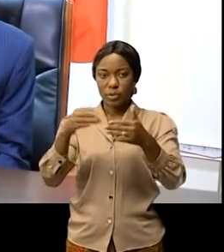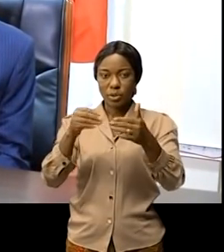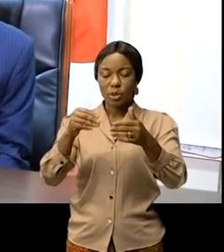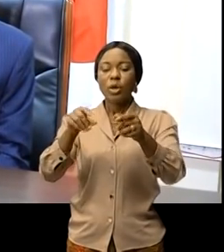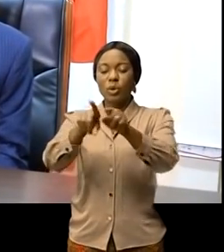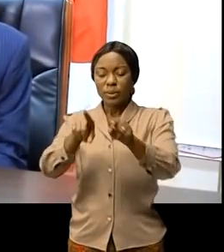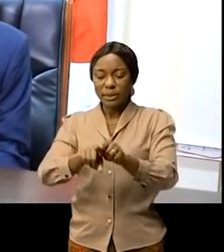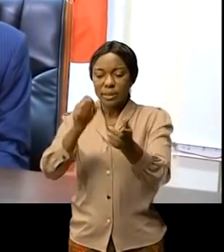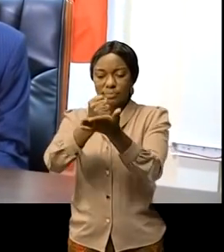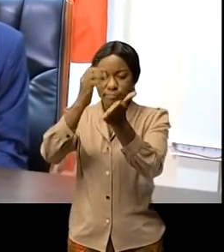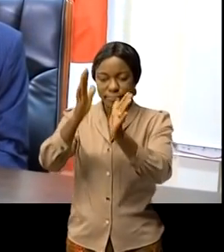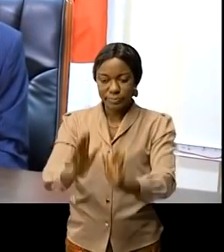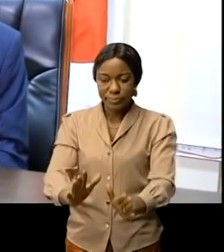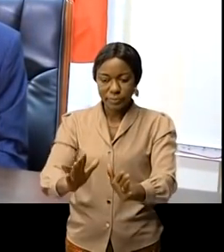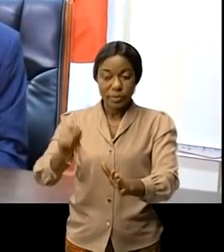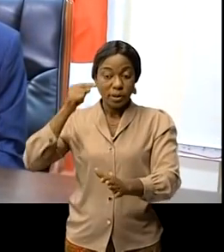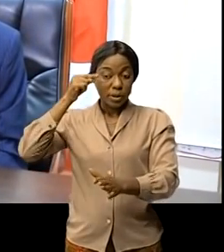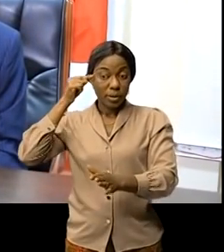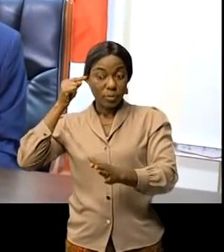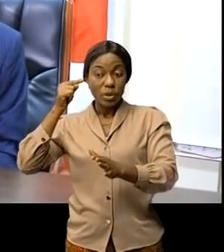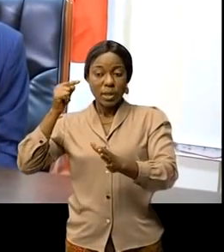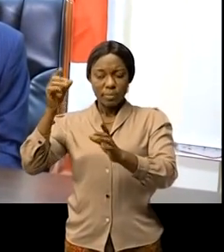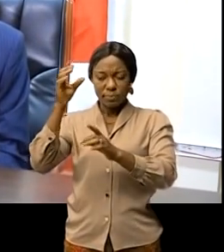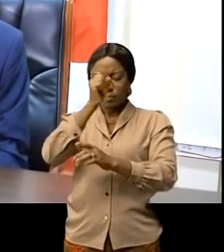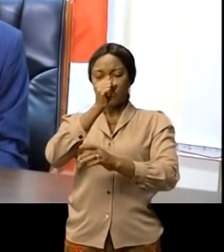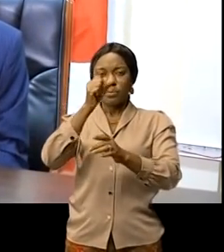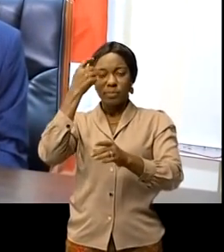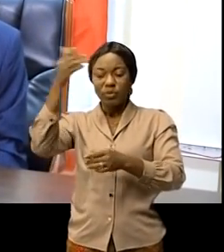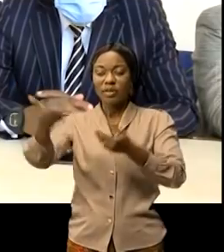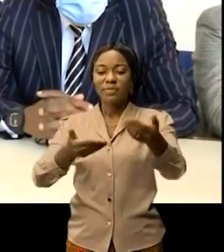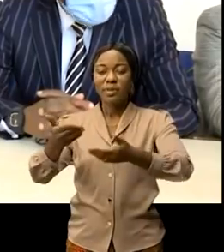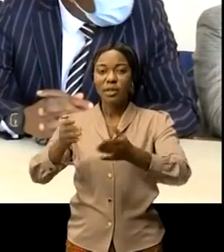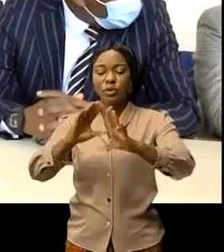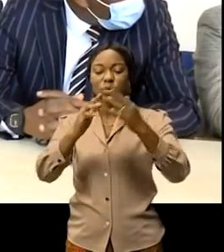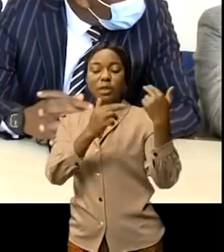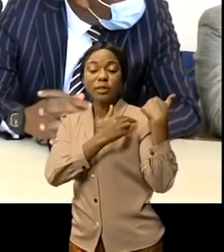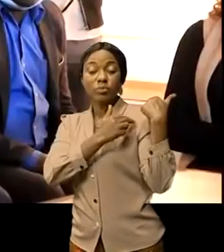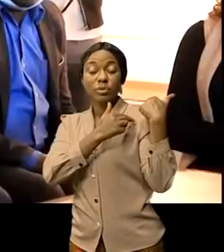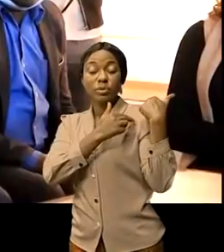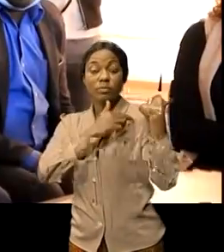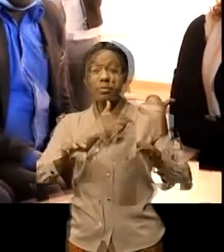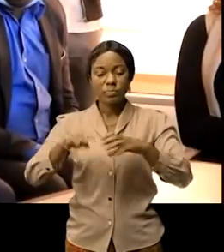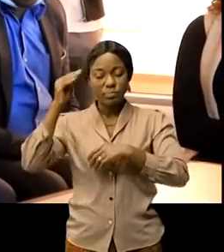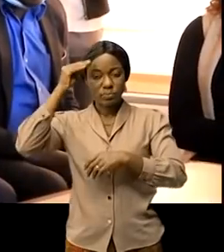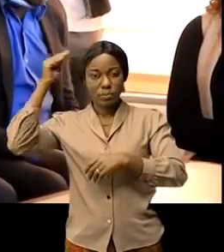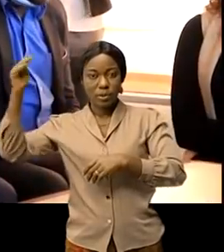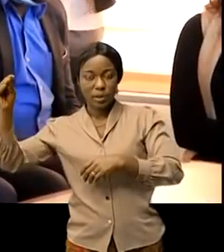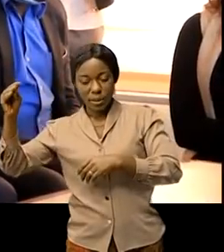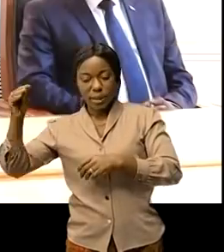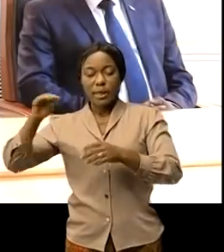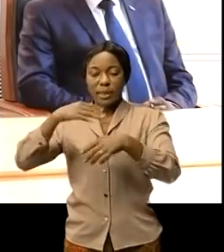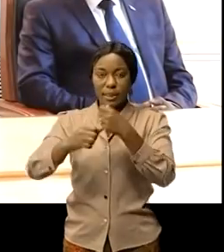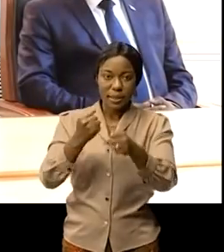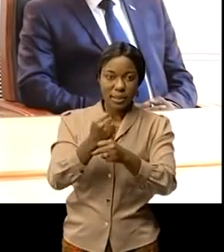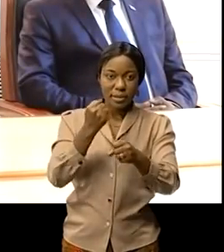Japon en RDC, Minami, a saisi l'occasion pour inviter les autorités congolaises à s'inspirer de la philosophie